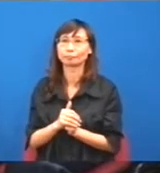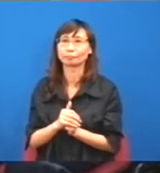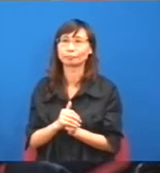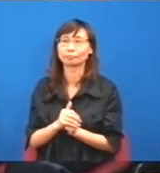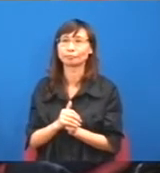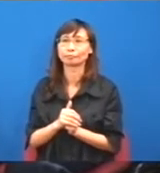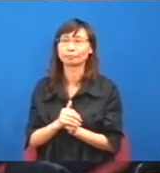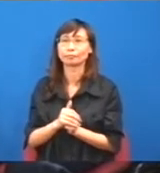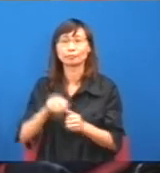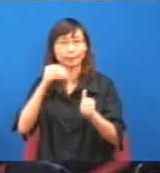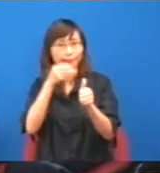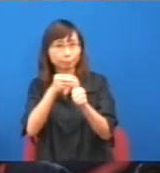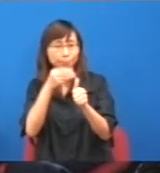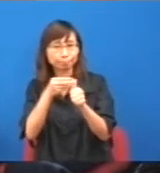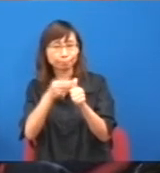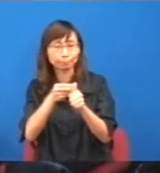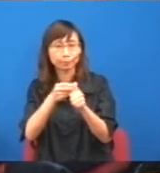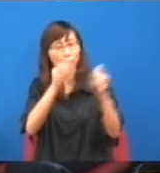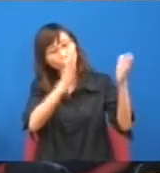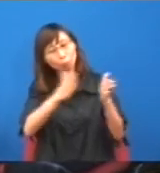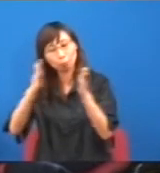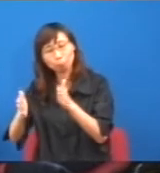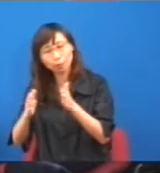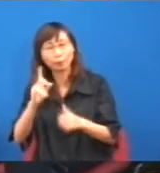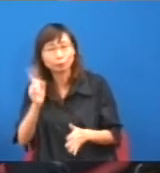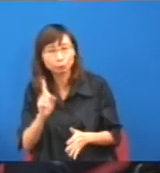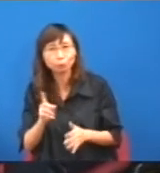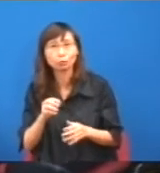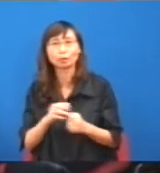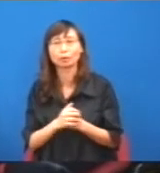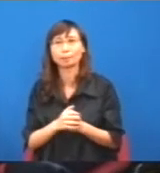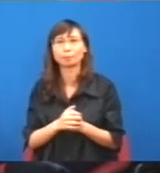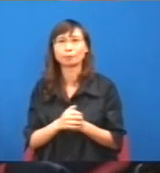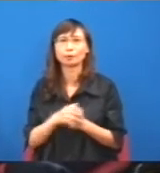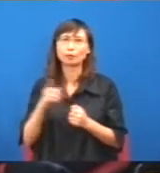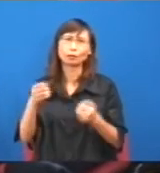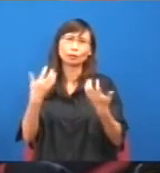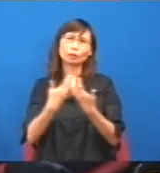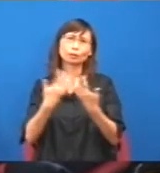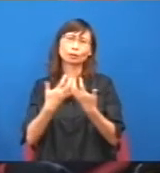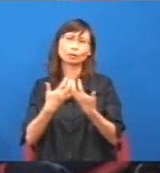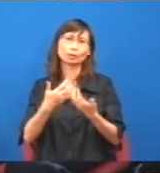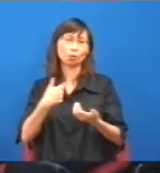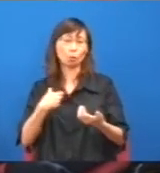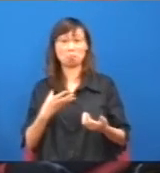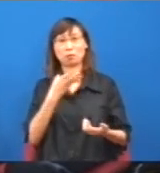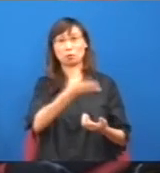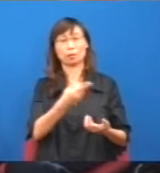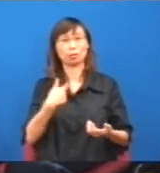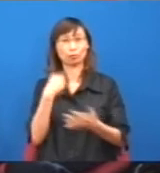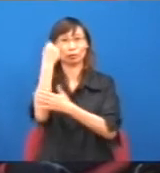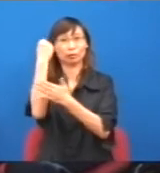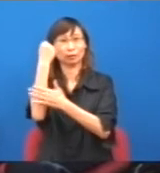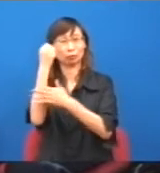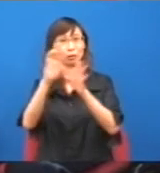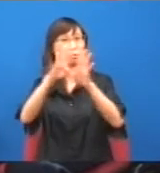指點他們怎樣做,安排,如果這些都要計到我那裏,因為事威引起的時候,